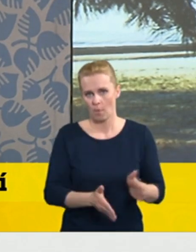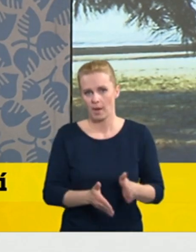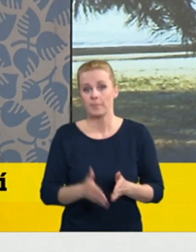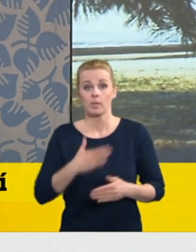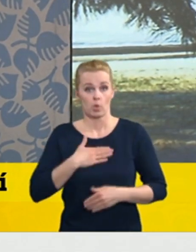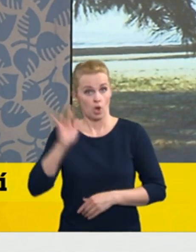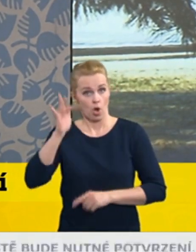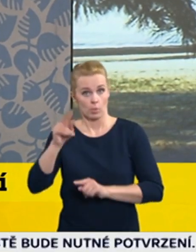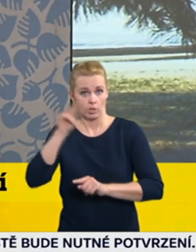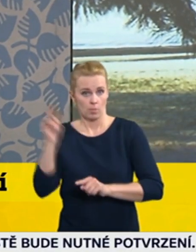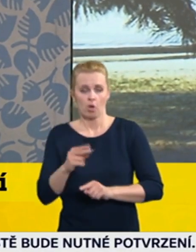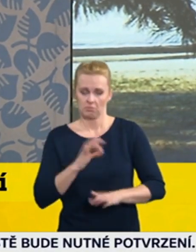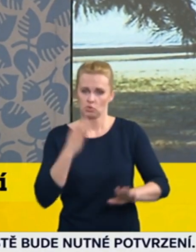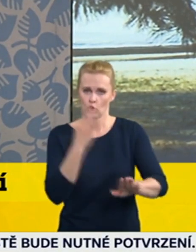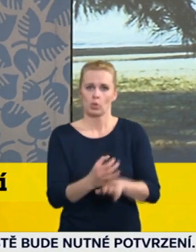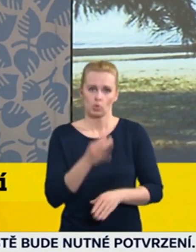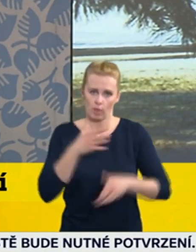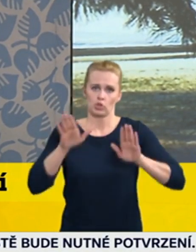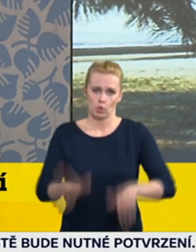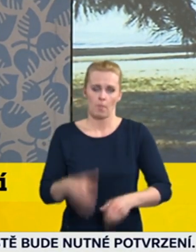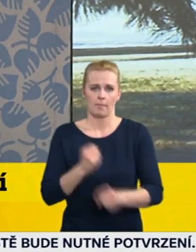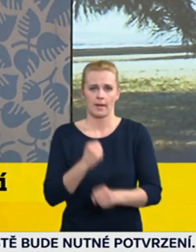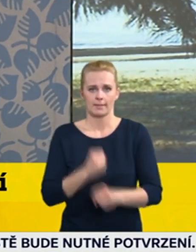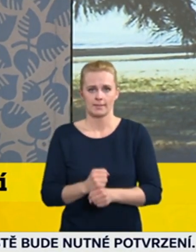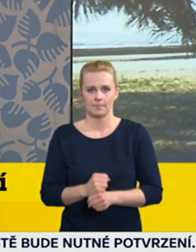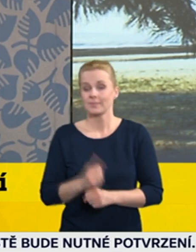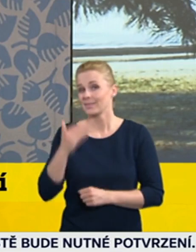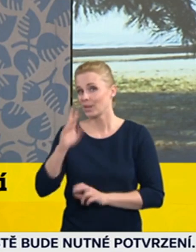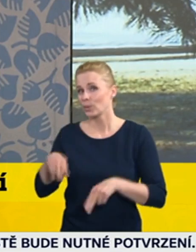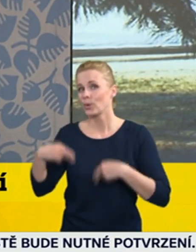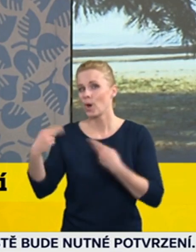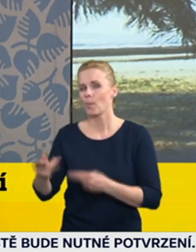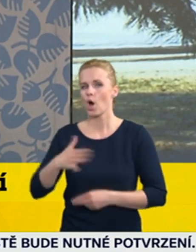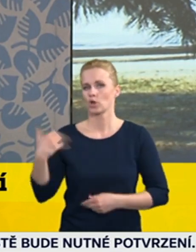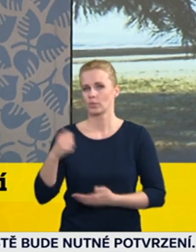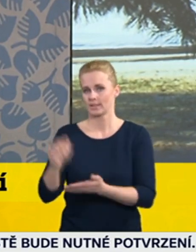jednoznačně doporučit. Děkuji. Dále pan Čopek, hospodářské noveny.